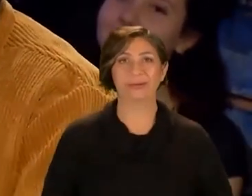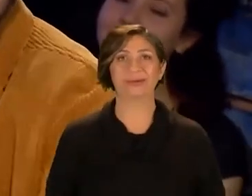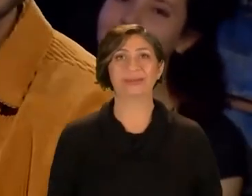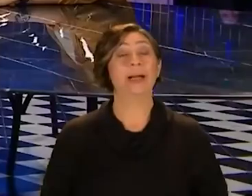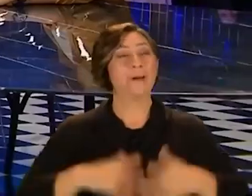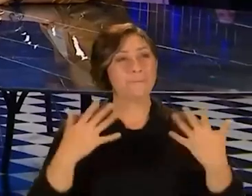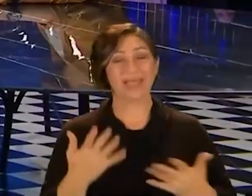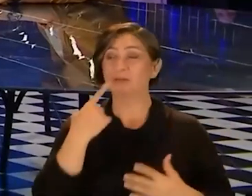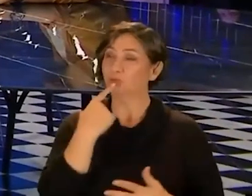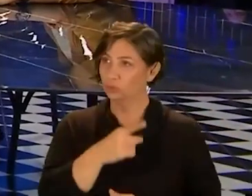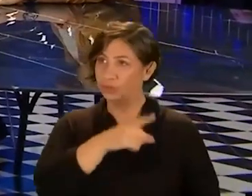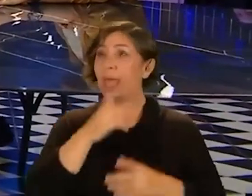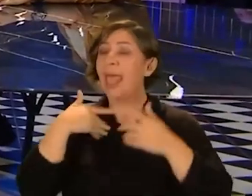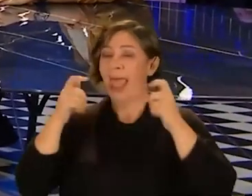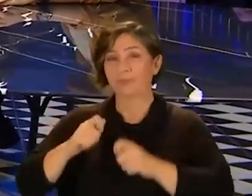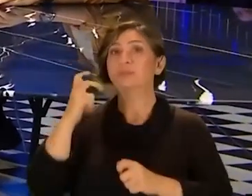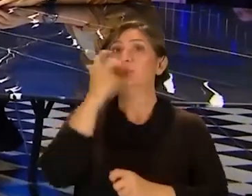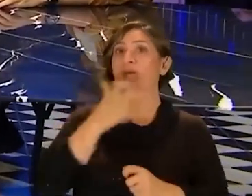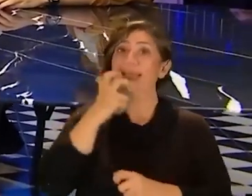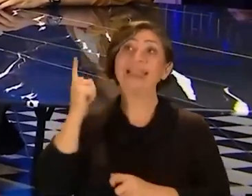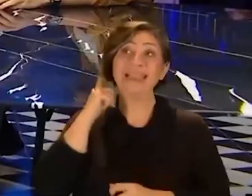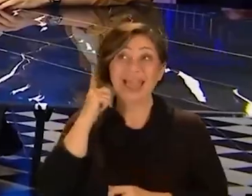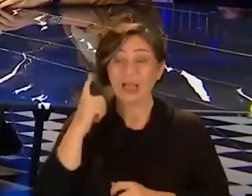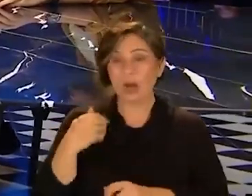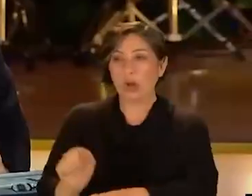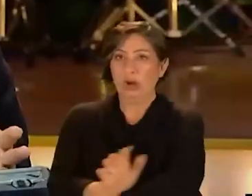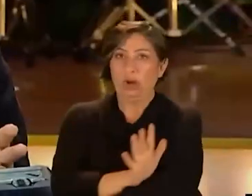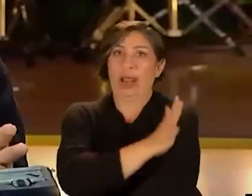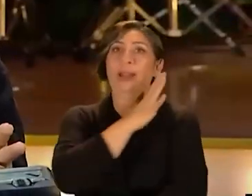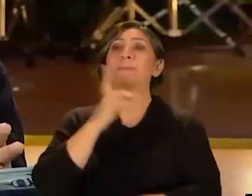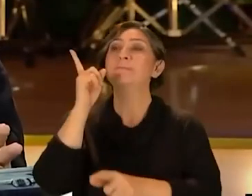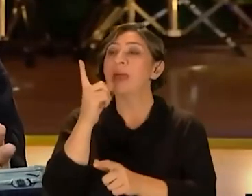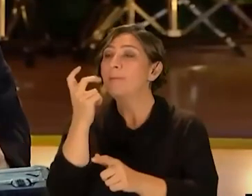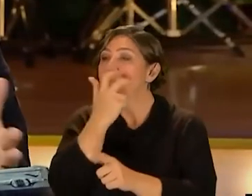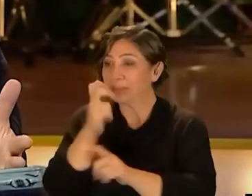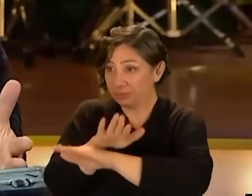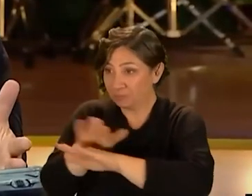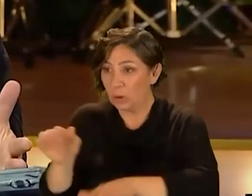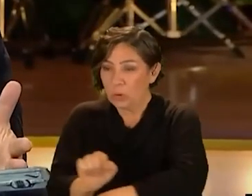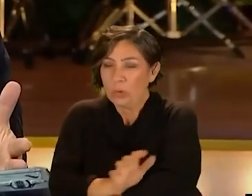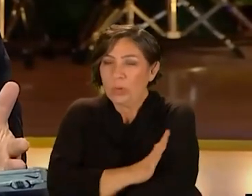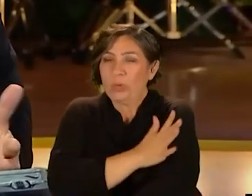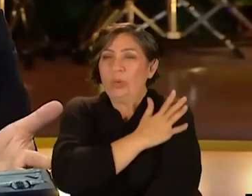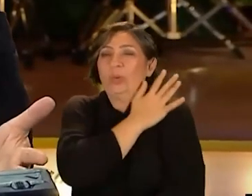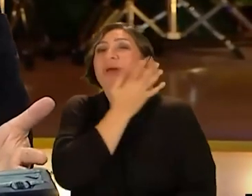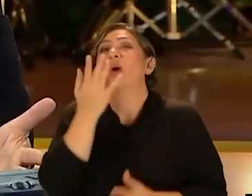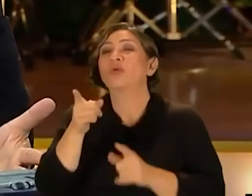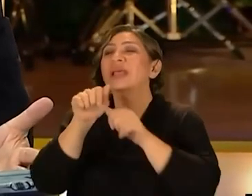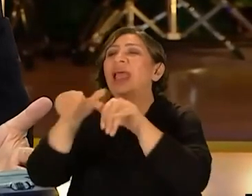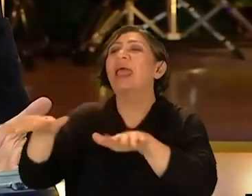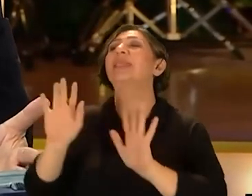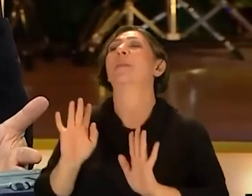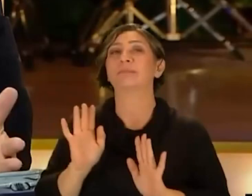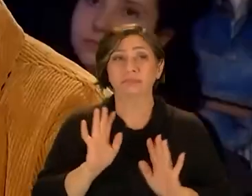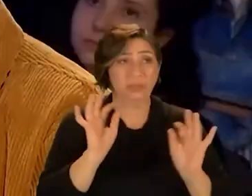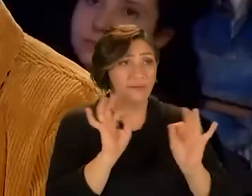Peki diyorsun ki yaptığım şarkıları dinlerken gururlanırım bir parçayı bitirdiğimde gurur hissini yaşamıyorsam onu